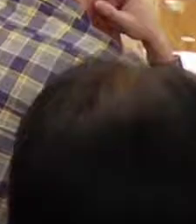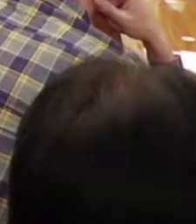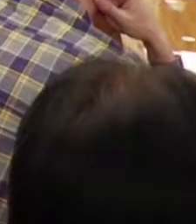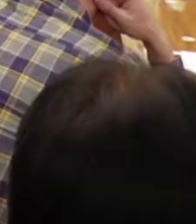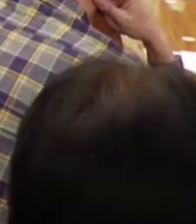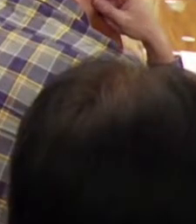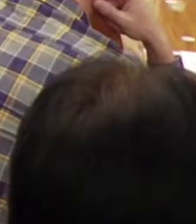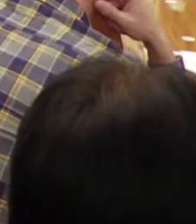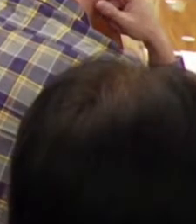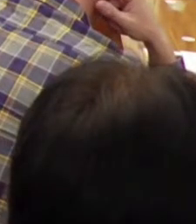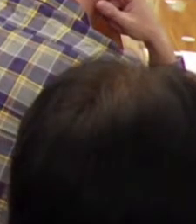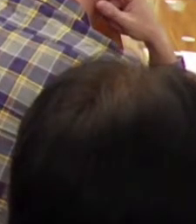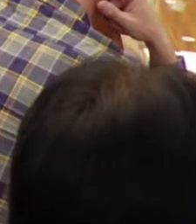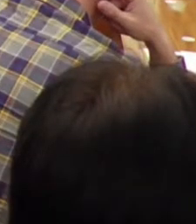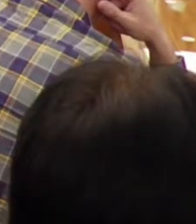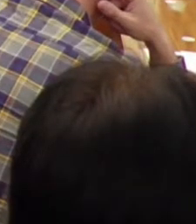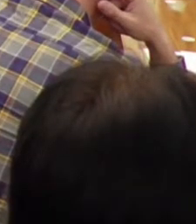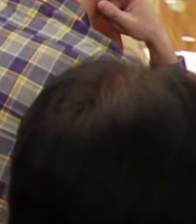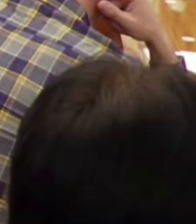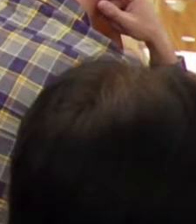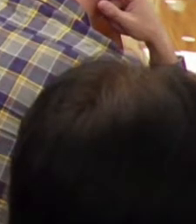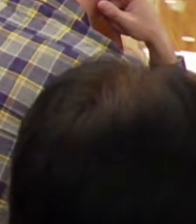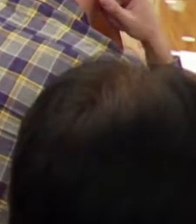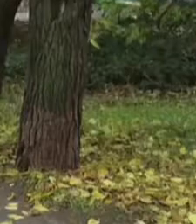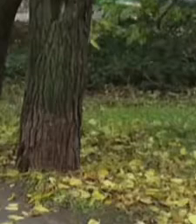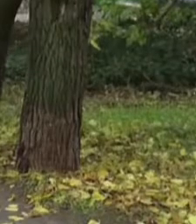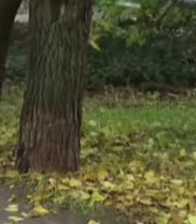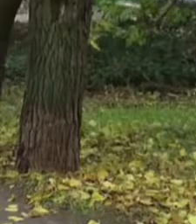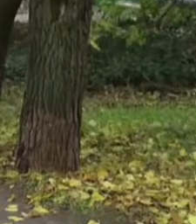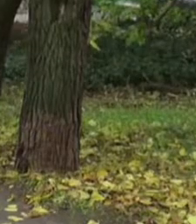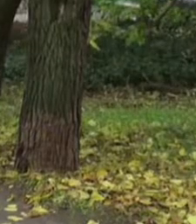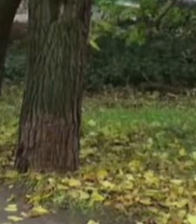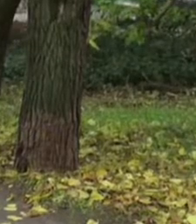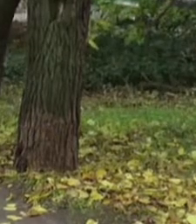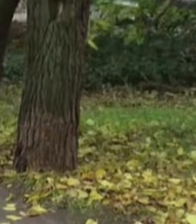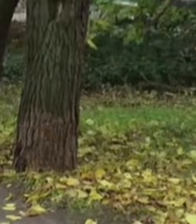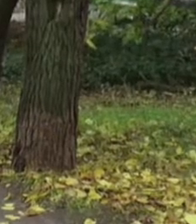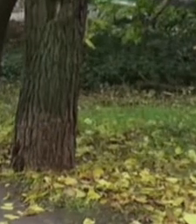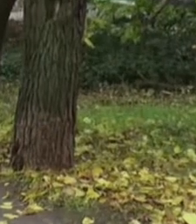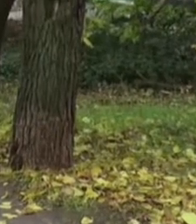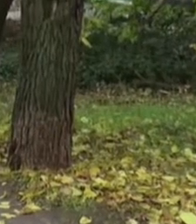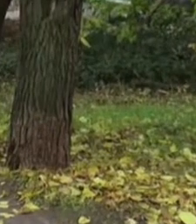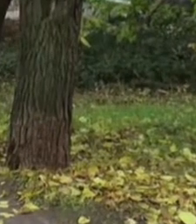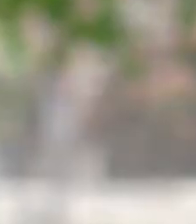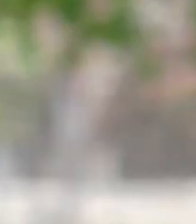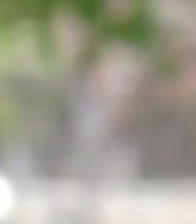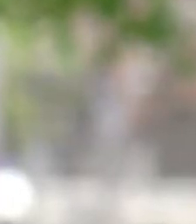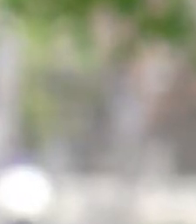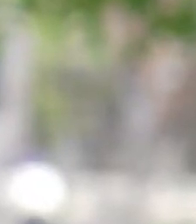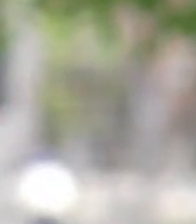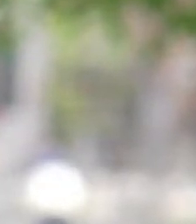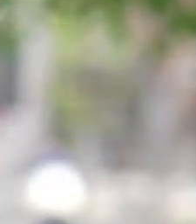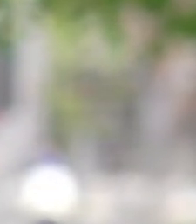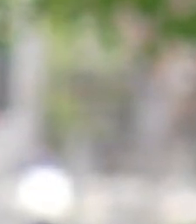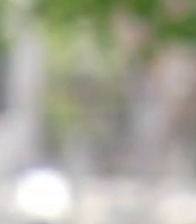приватного акціонерного товариства «Миколаївська теплоелекторцентраль» буде завтра. Провідний синоптик Миколаївського обласного центру з гідрометеорології